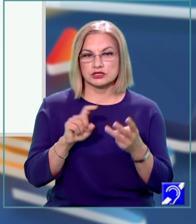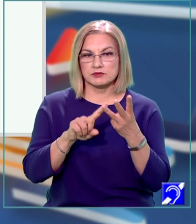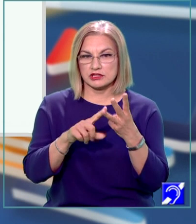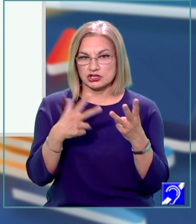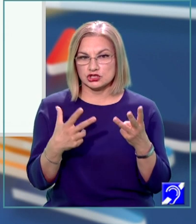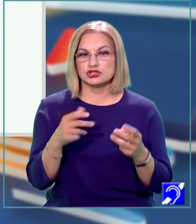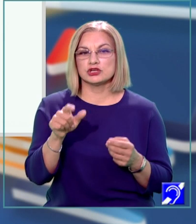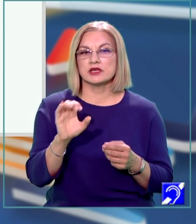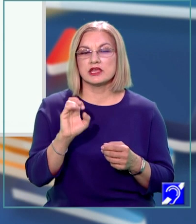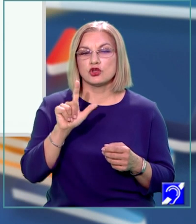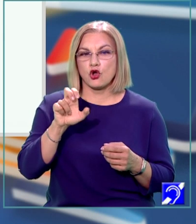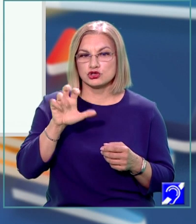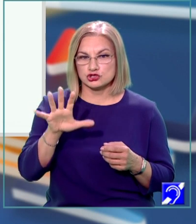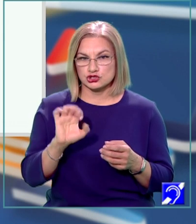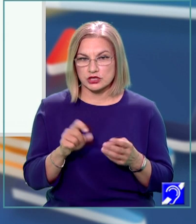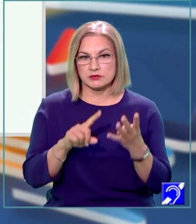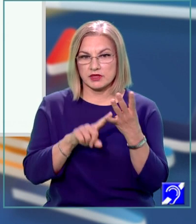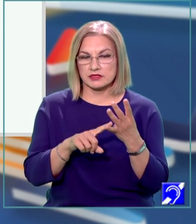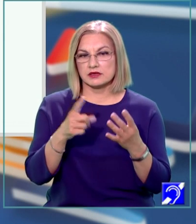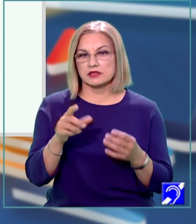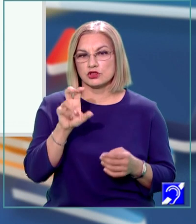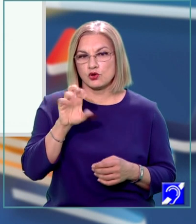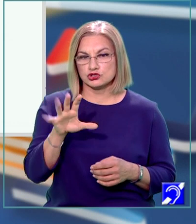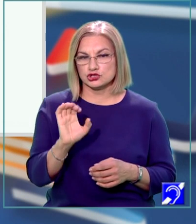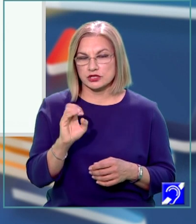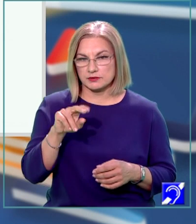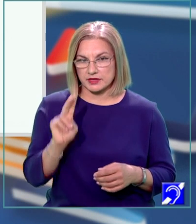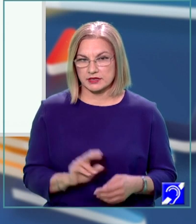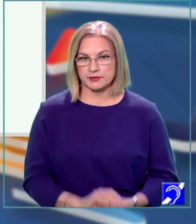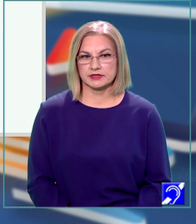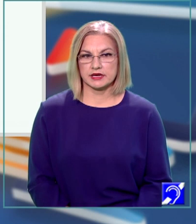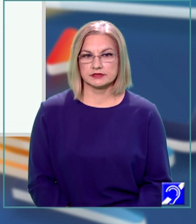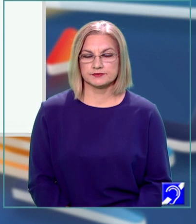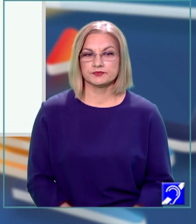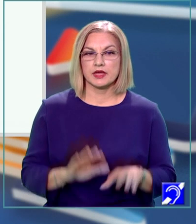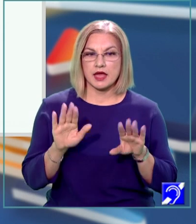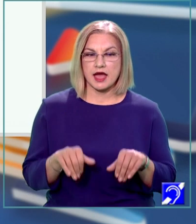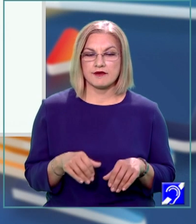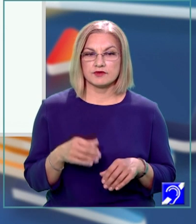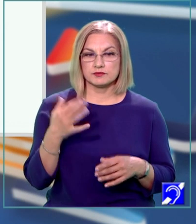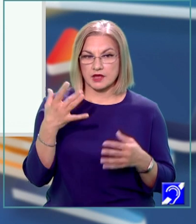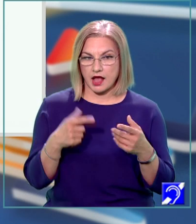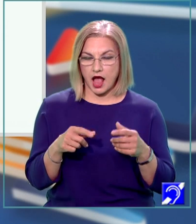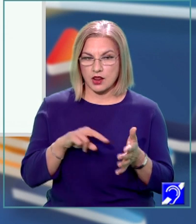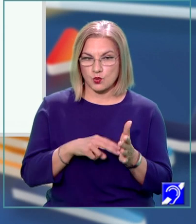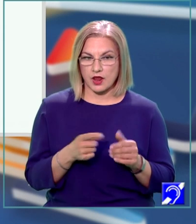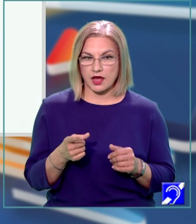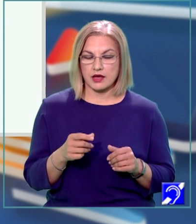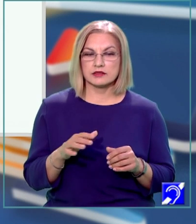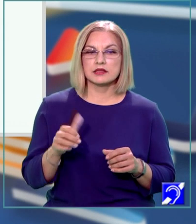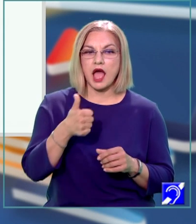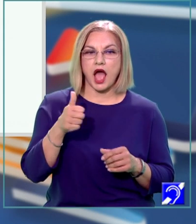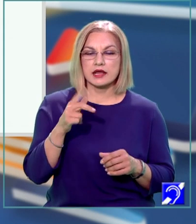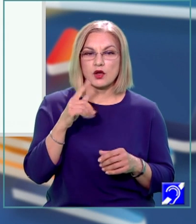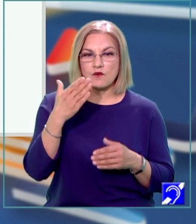C, 25 de centimetri, D, 25 de centimetri pătrați. Avem de calculat aria unei fețe a